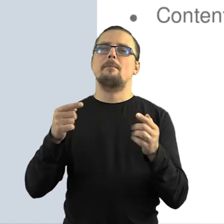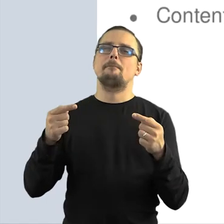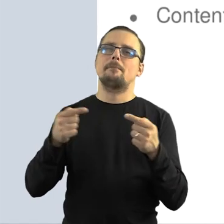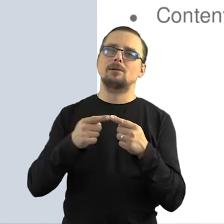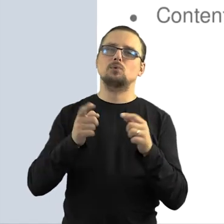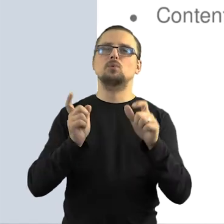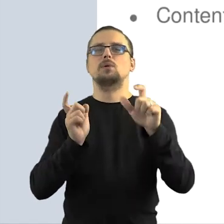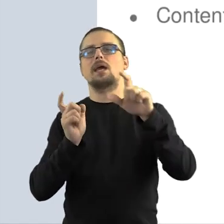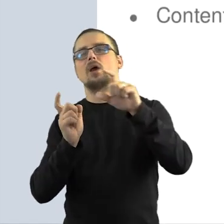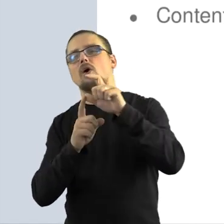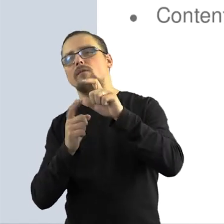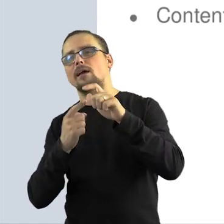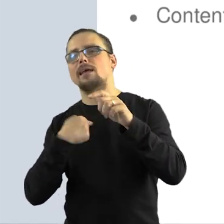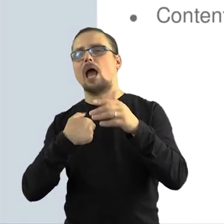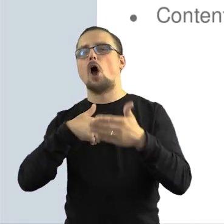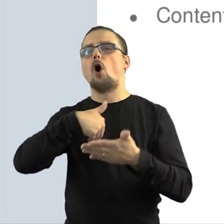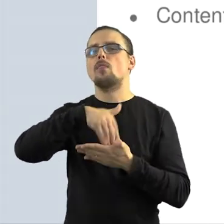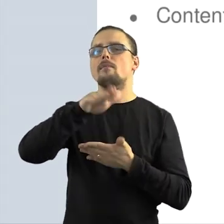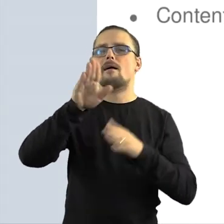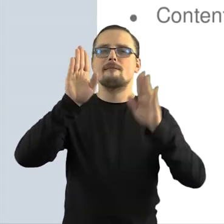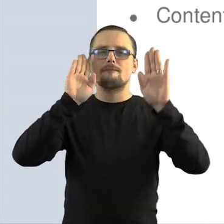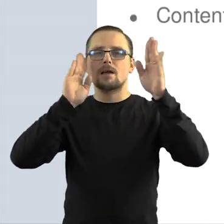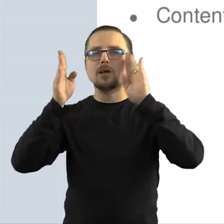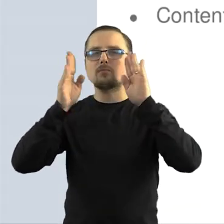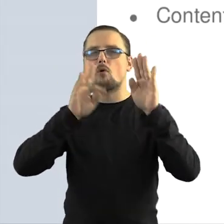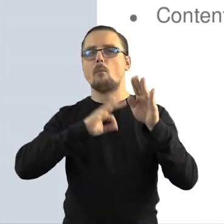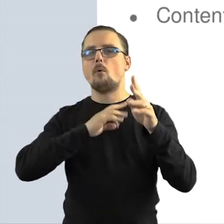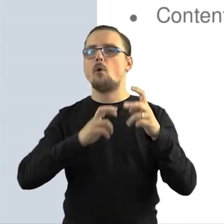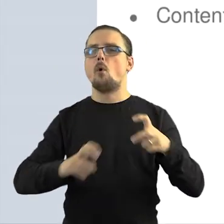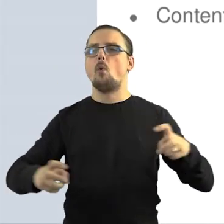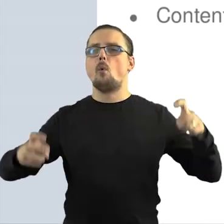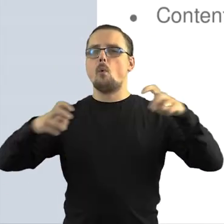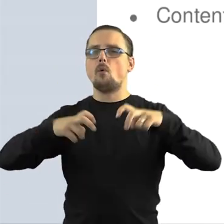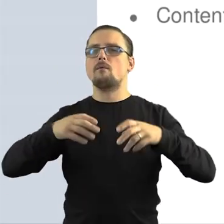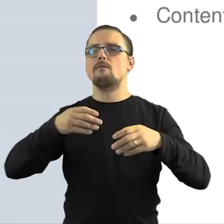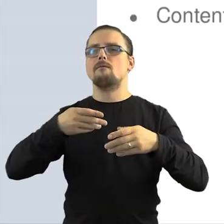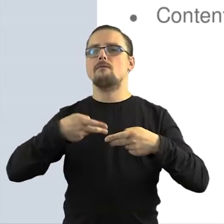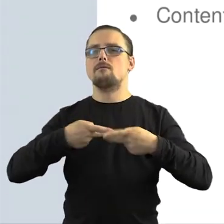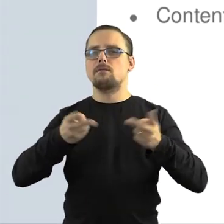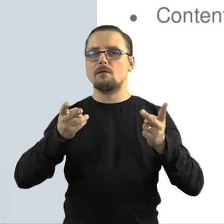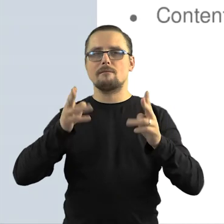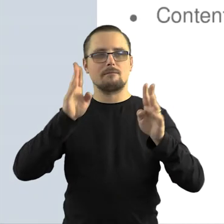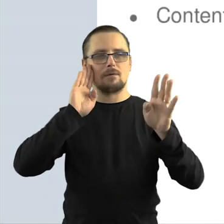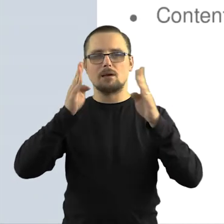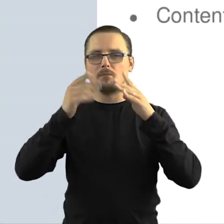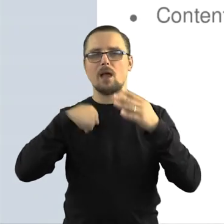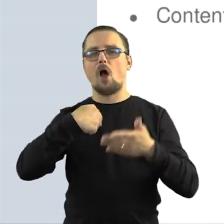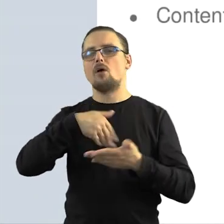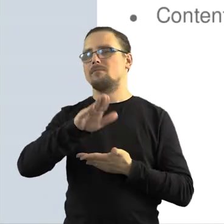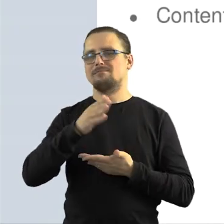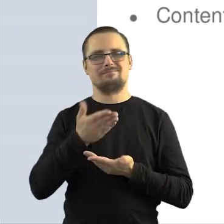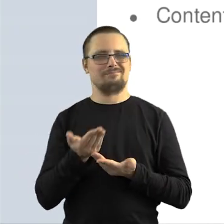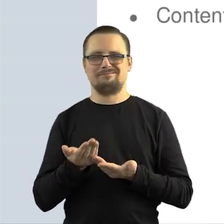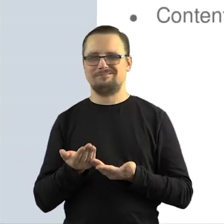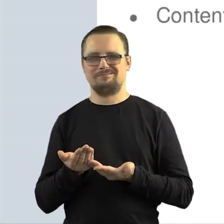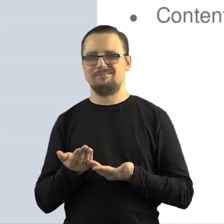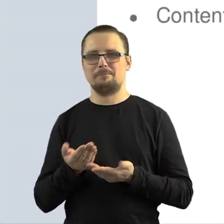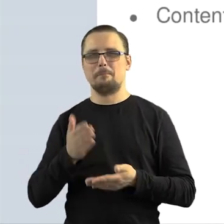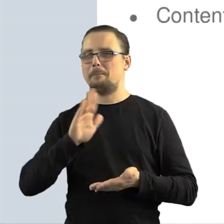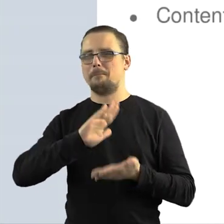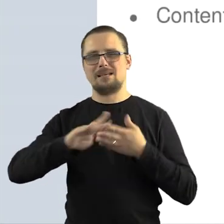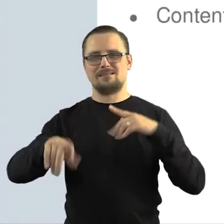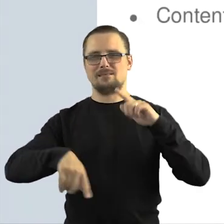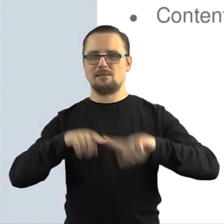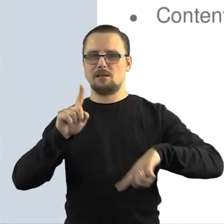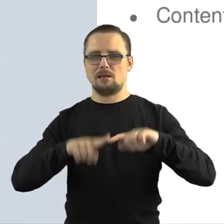zgodnie z jakąś konwencją, która nie istnieje, z dniem dzisiejszym odmawiam Facebookowi praw do moich utworów, które są opublikowane na